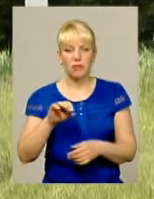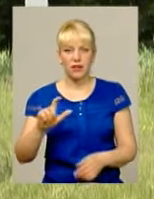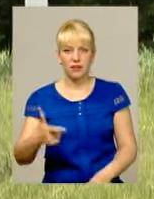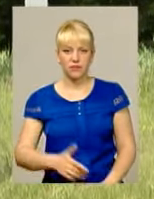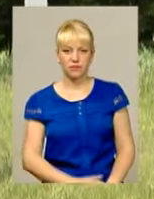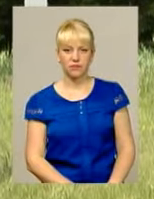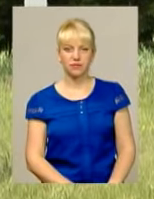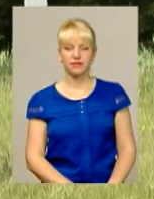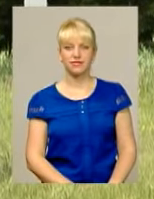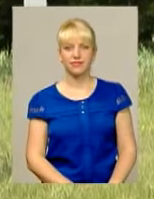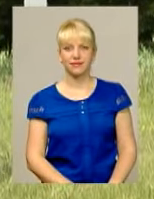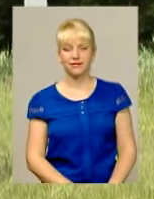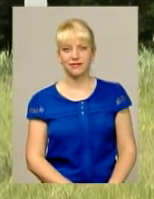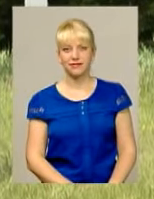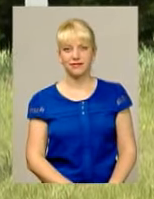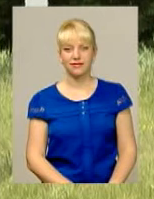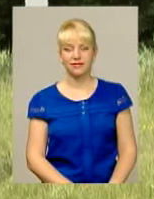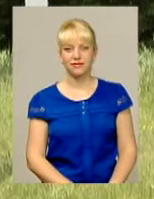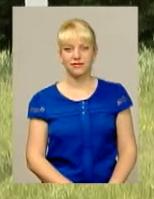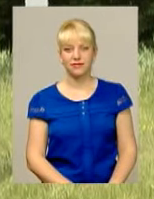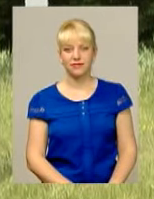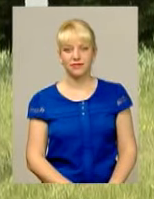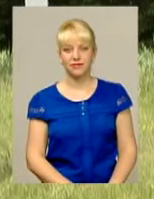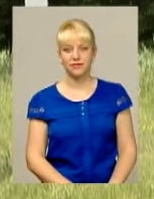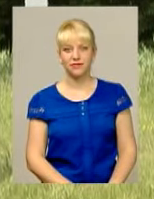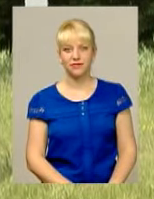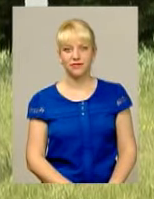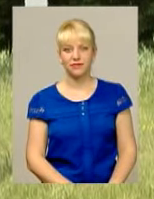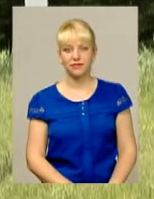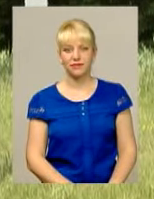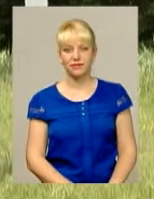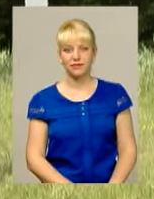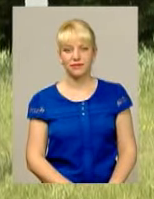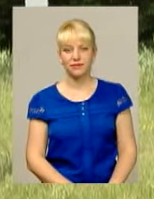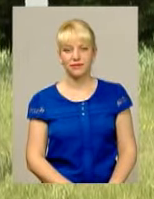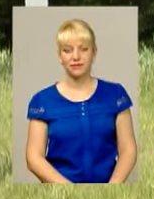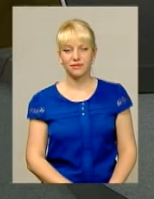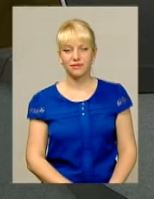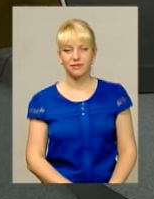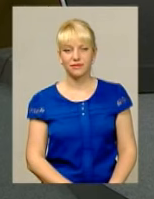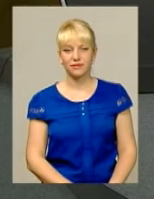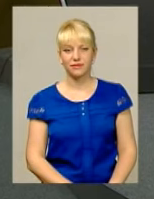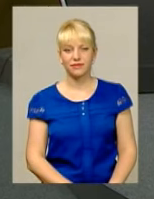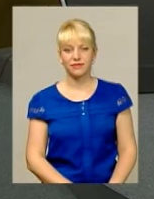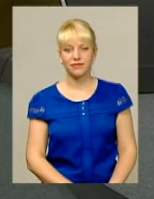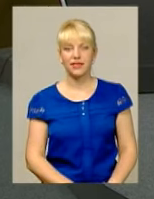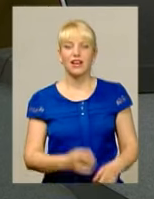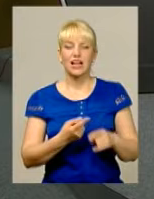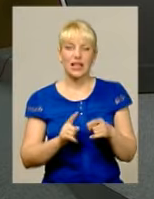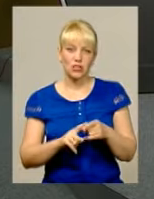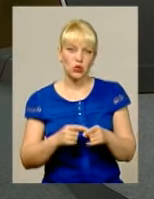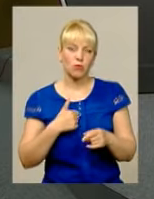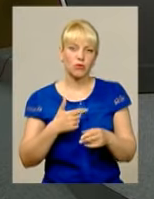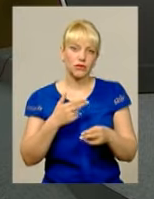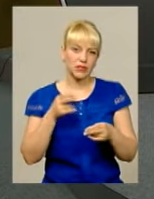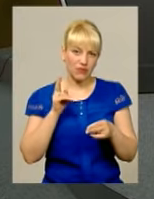немецькі чемпіони! Світлана Русіна, Іван Мовчан для інформаційного випуску На цьому нам